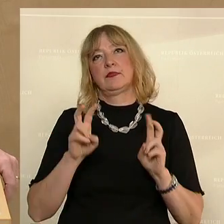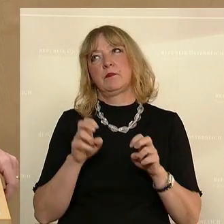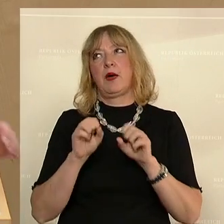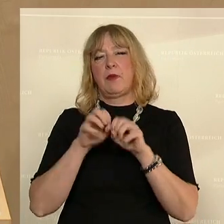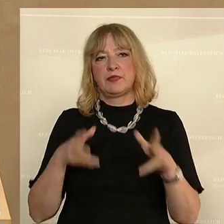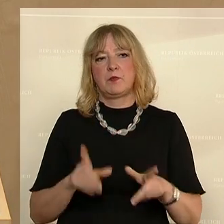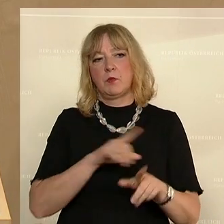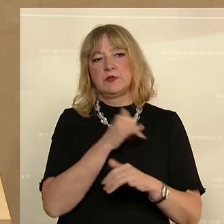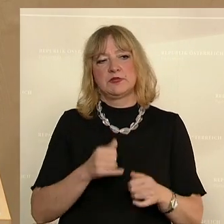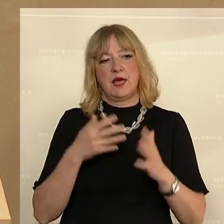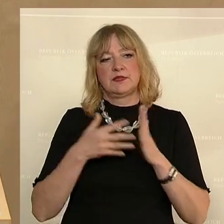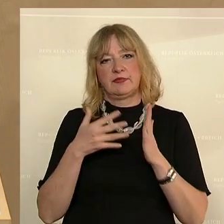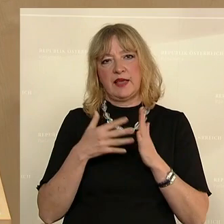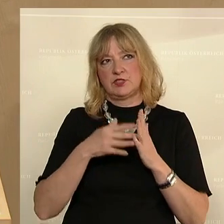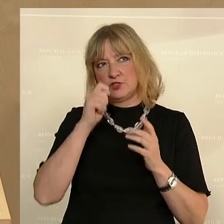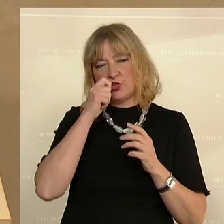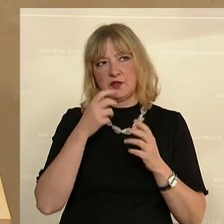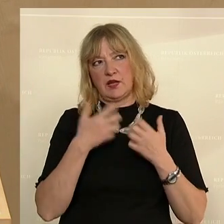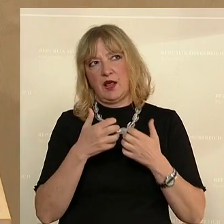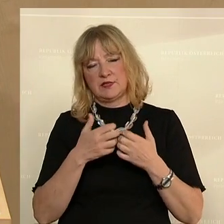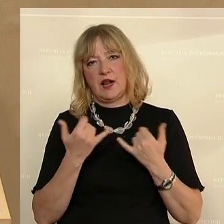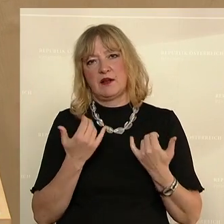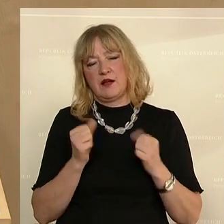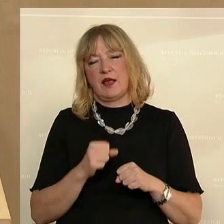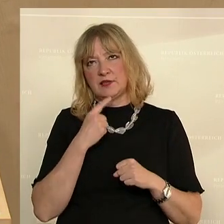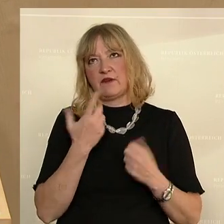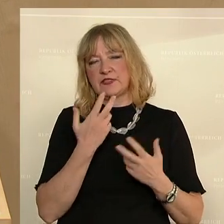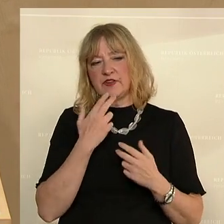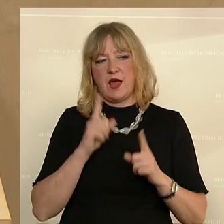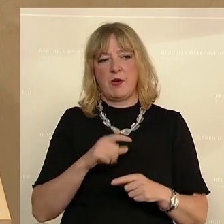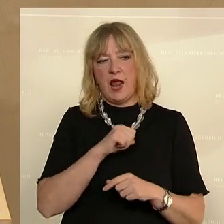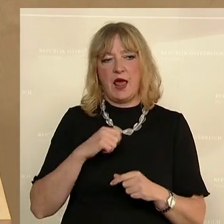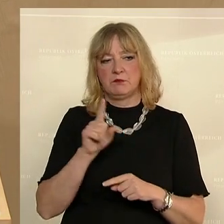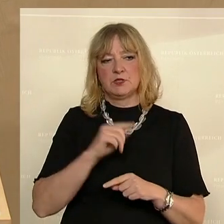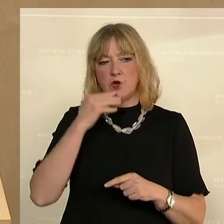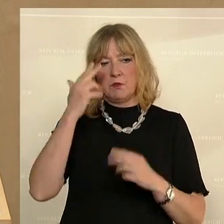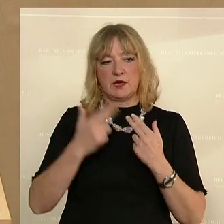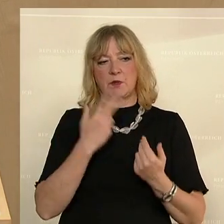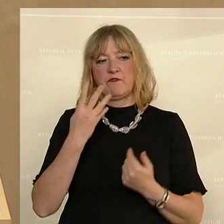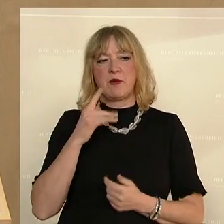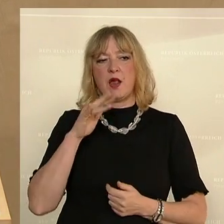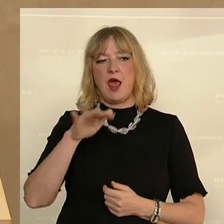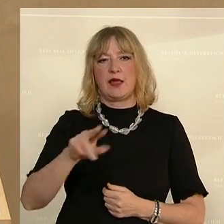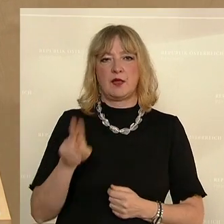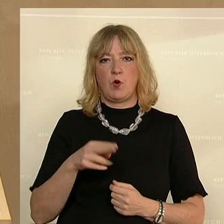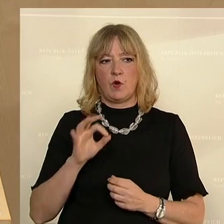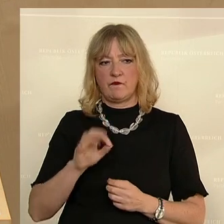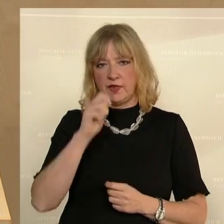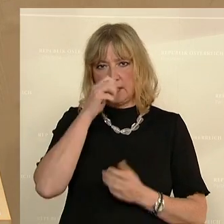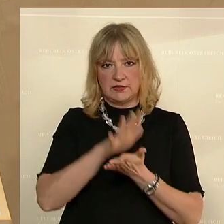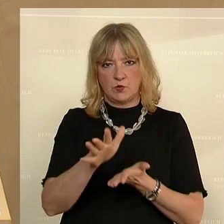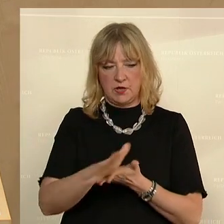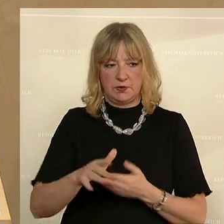bisherige Teststrategie sagen und denken, was man will. Aber wir haben alleine bis zum Sommer knapp 4 Milliarden Euro für Tests